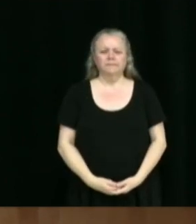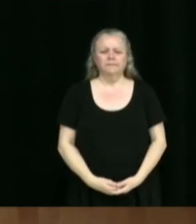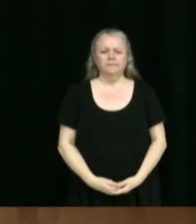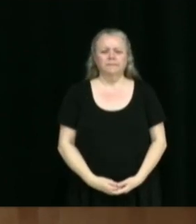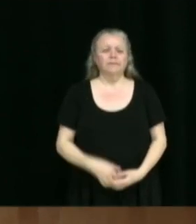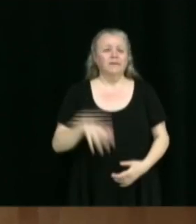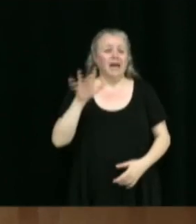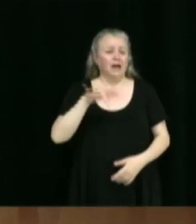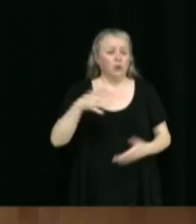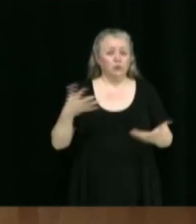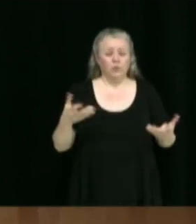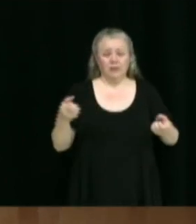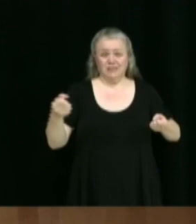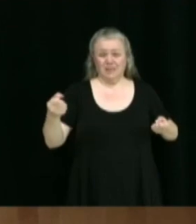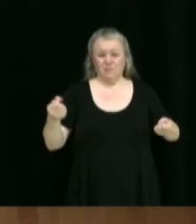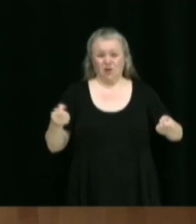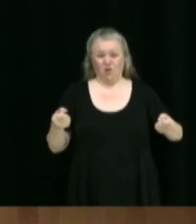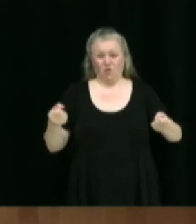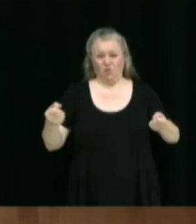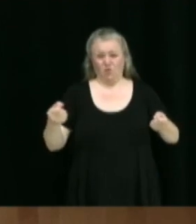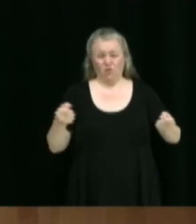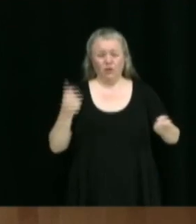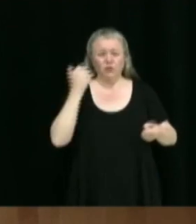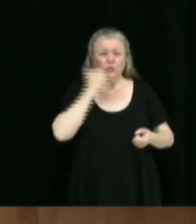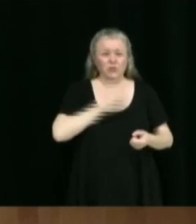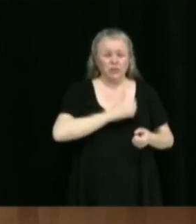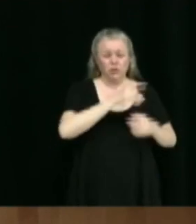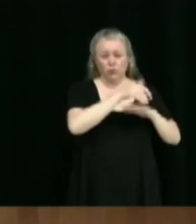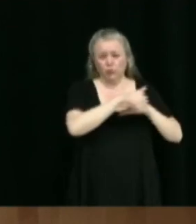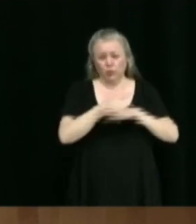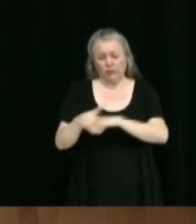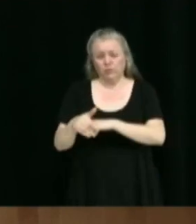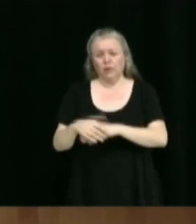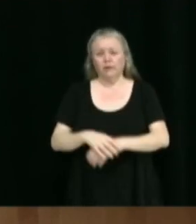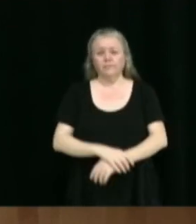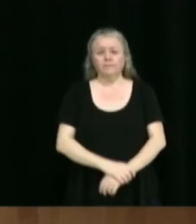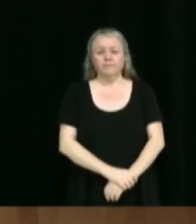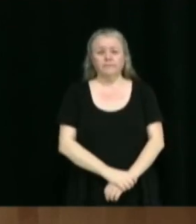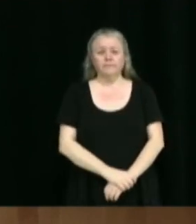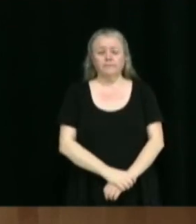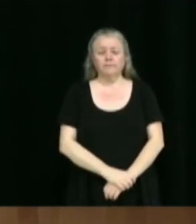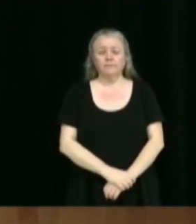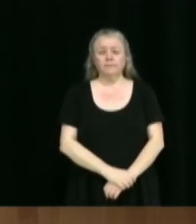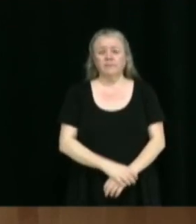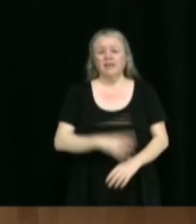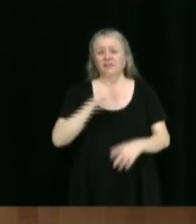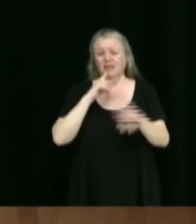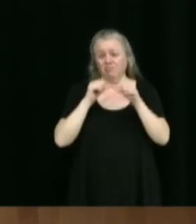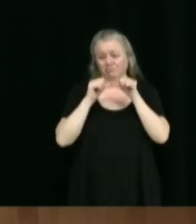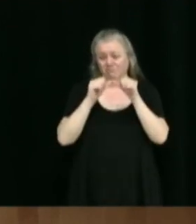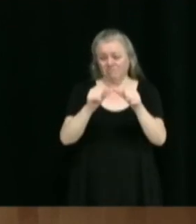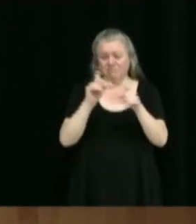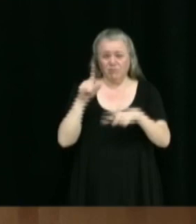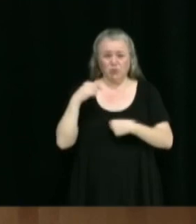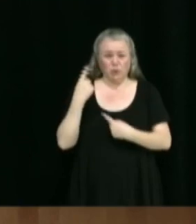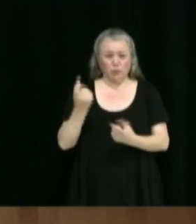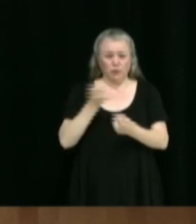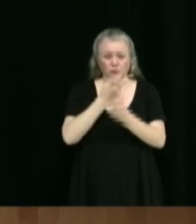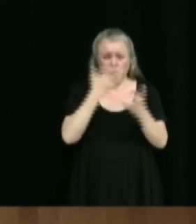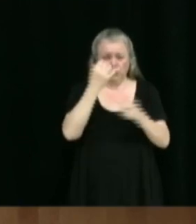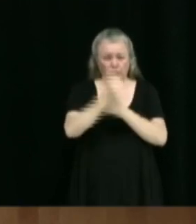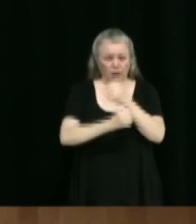causés par les véhicules routiers puis ça, à tous les jours, à tous les soirs ou presque. Ça persiste depuis plusieurs années puis